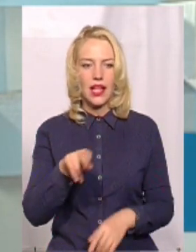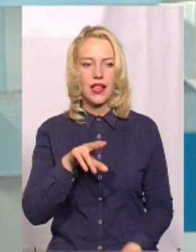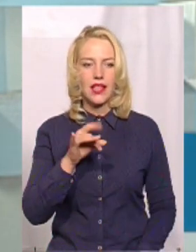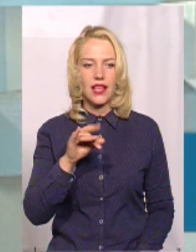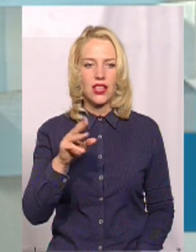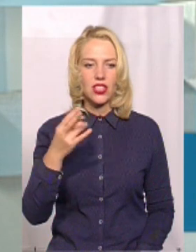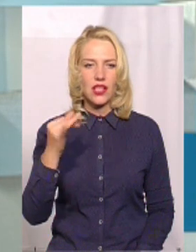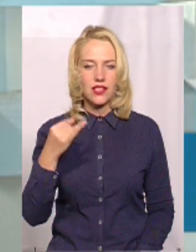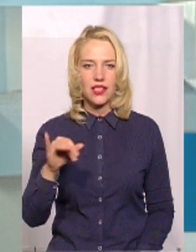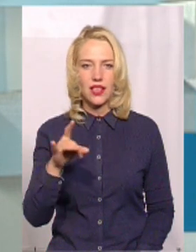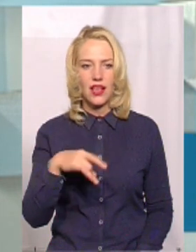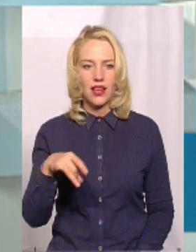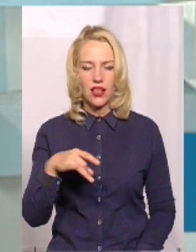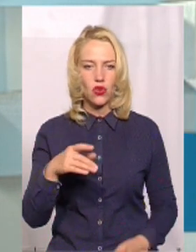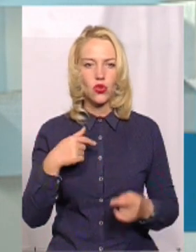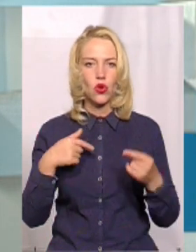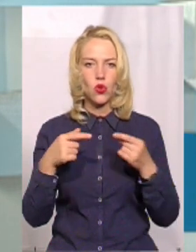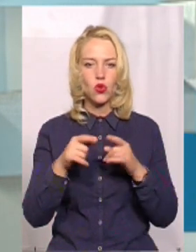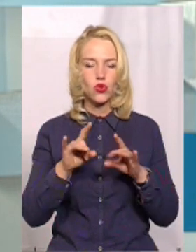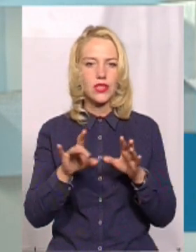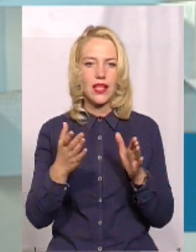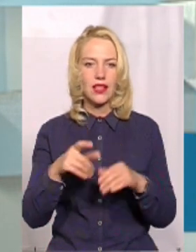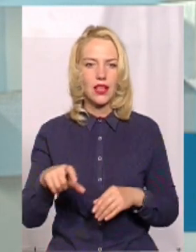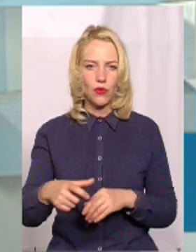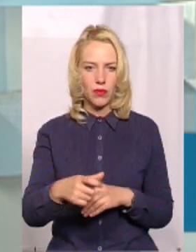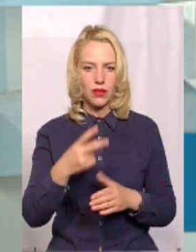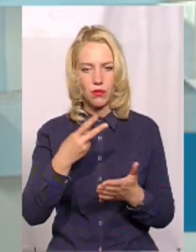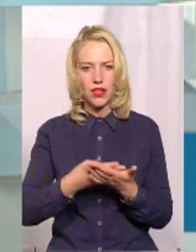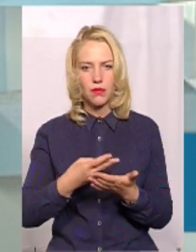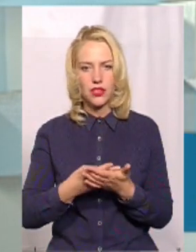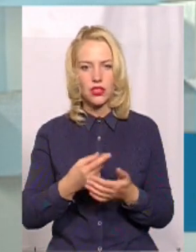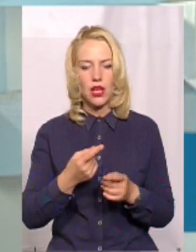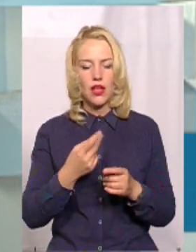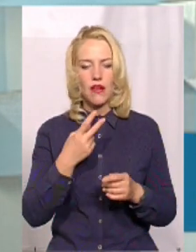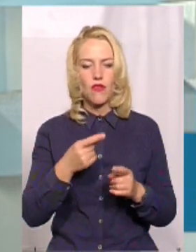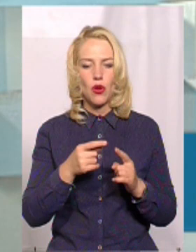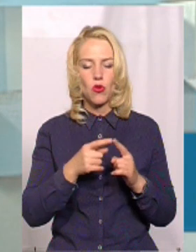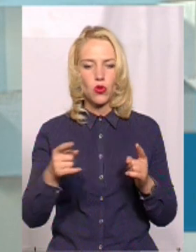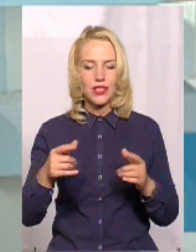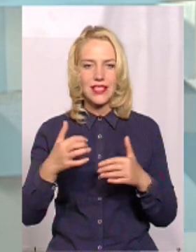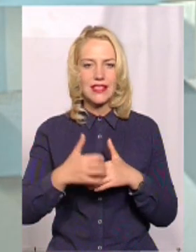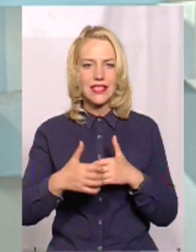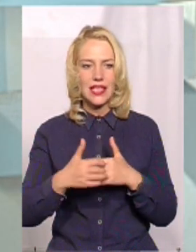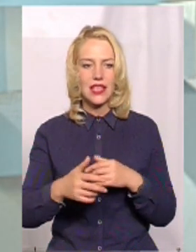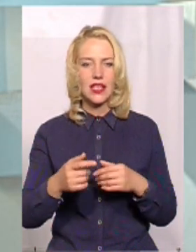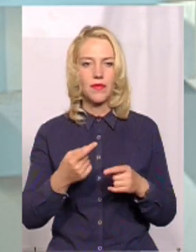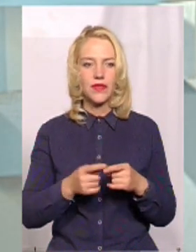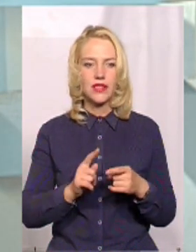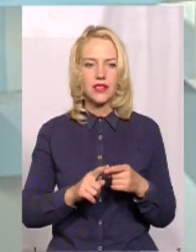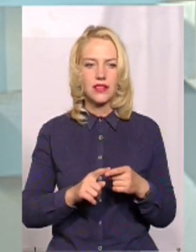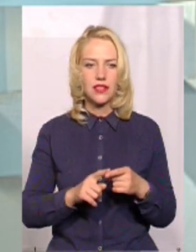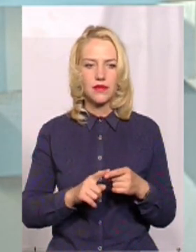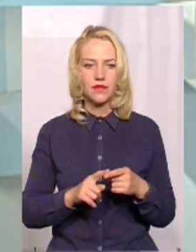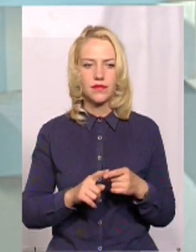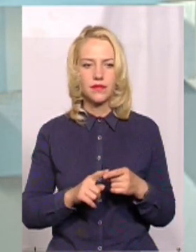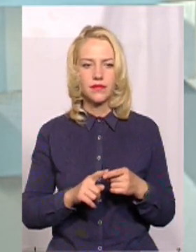можу сказати точно, які об'єкти. Передбачено по поточному, середньому тільки. Відповідно, ми